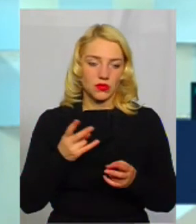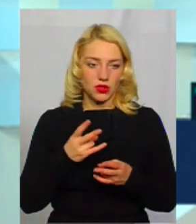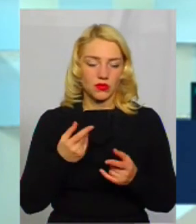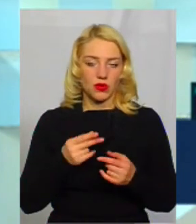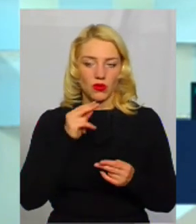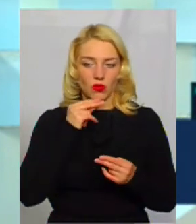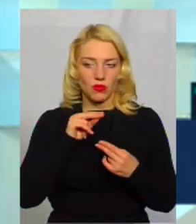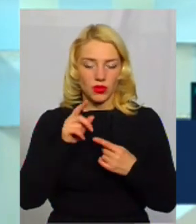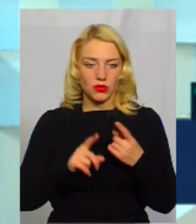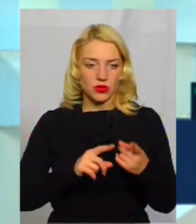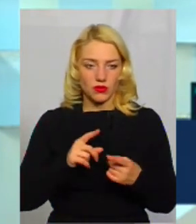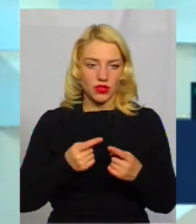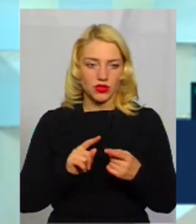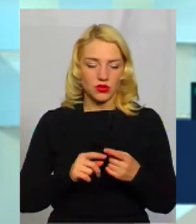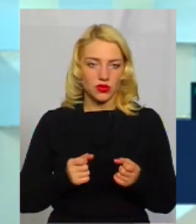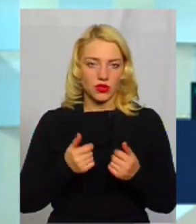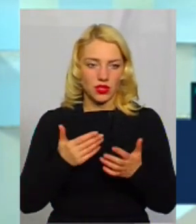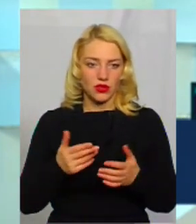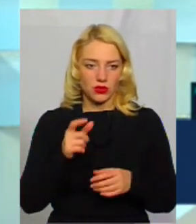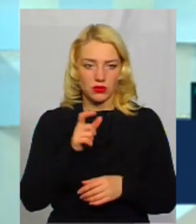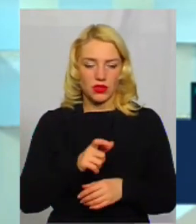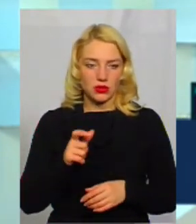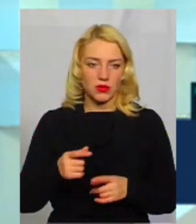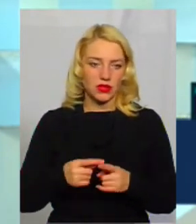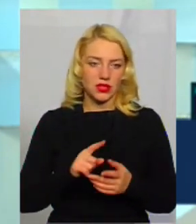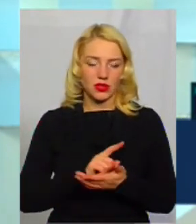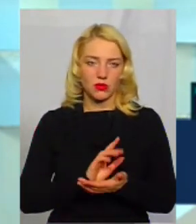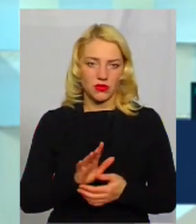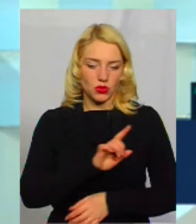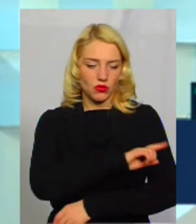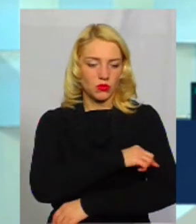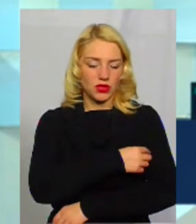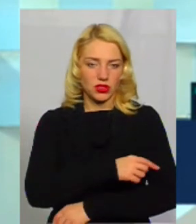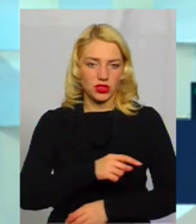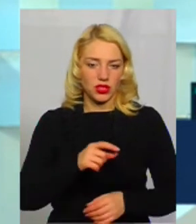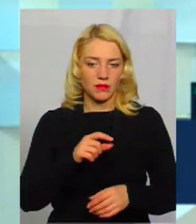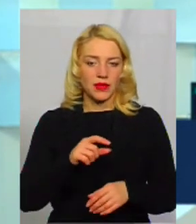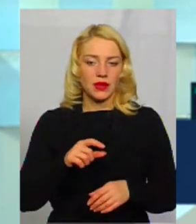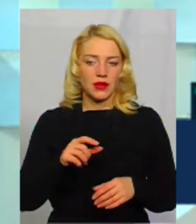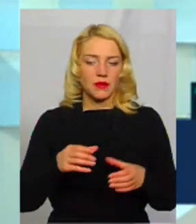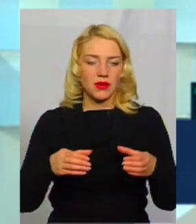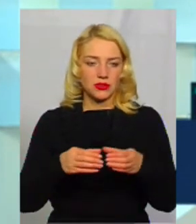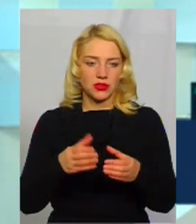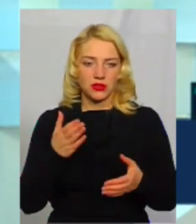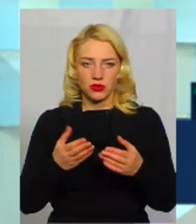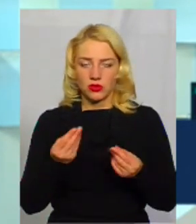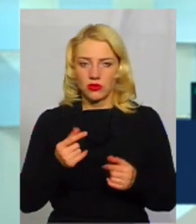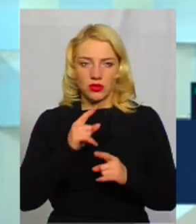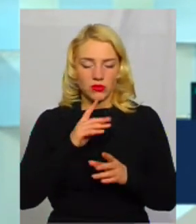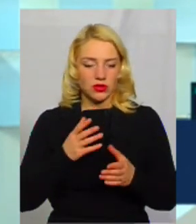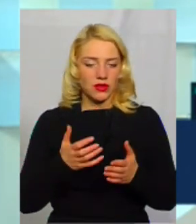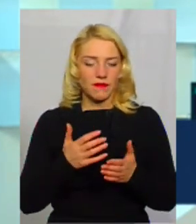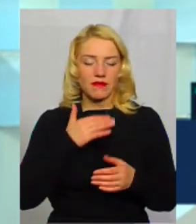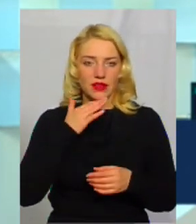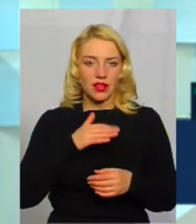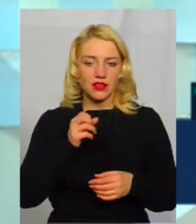оптимізувати якусь кількість персоналу, це не обов'язково медичного персоналу. Якщо не буде хватати цих коштів на заробітну